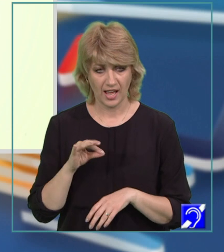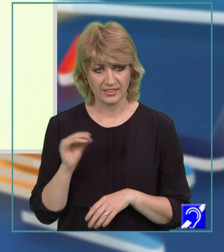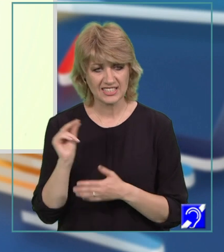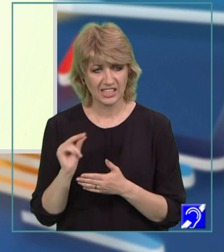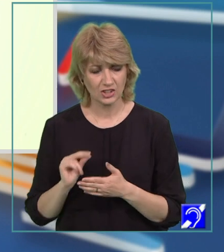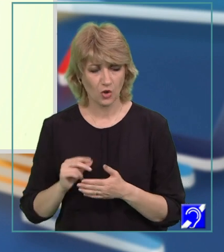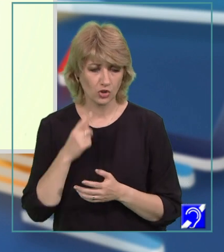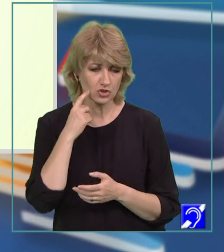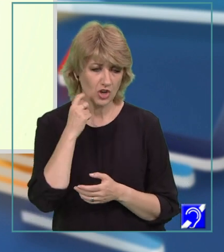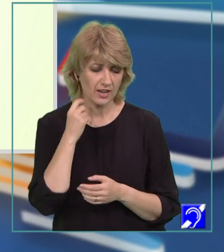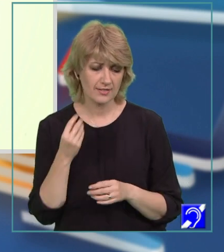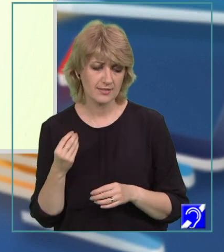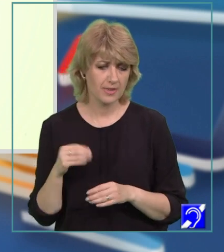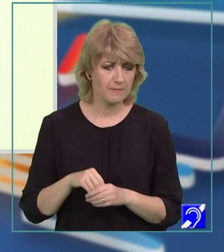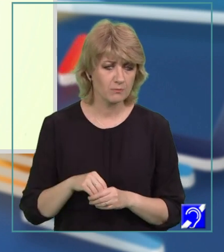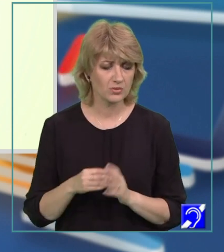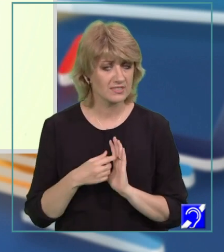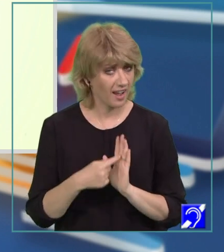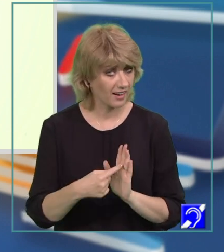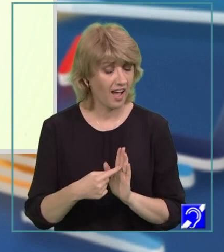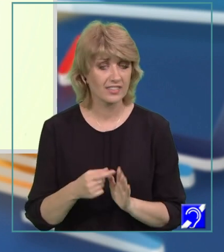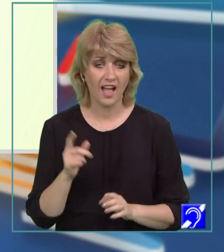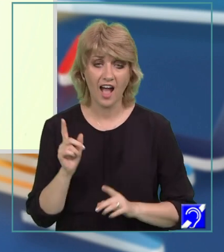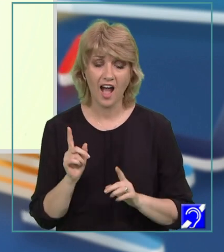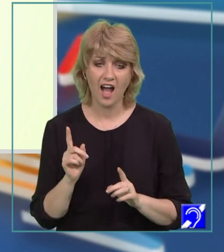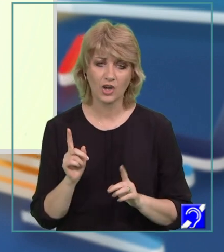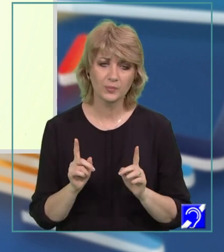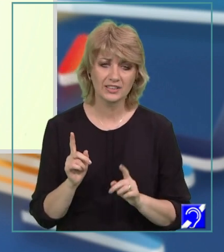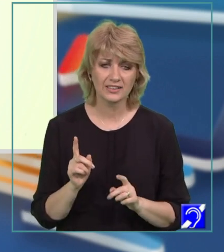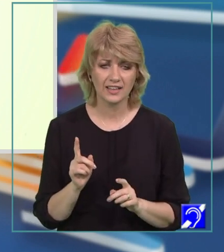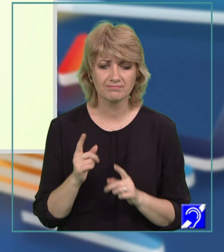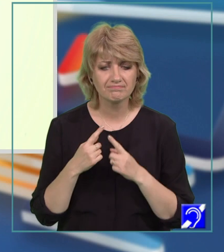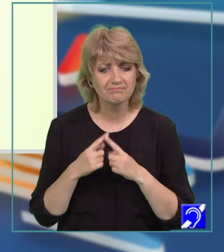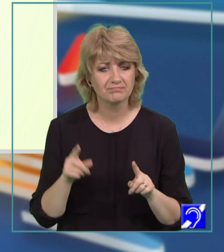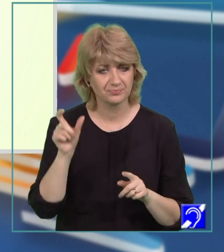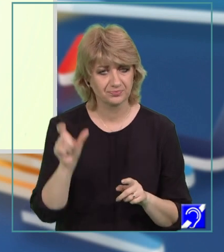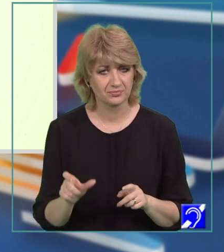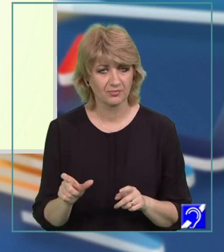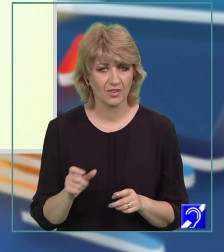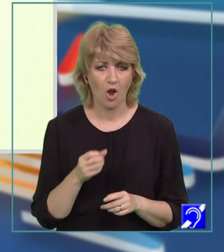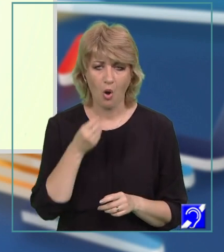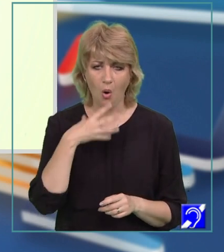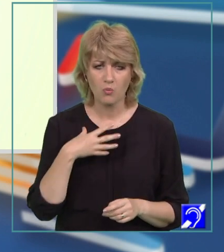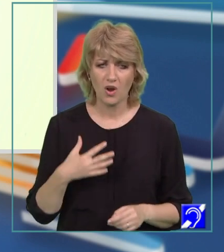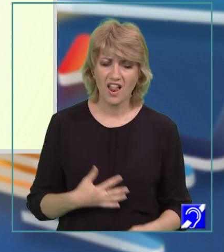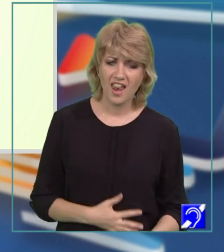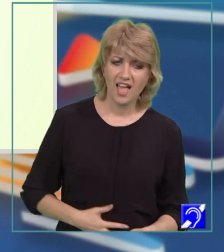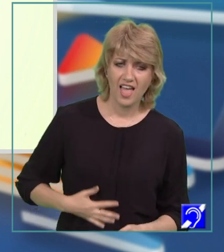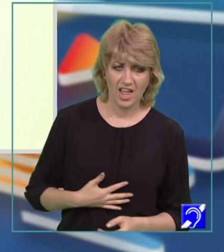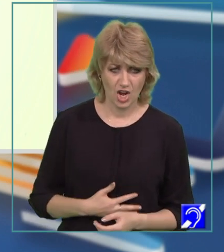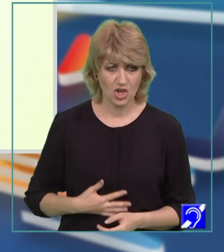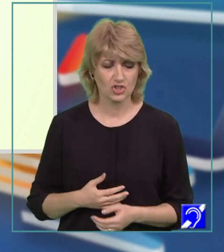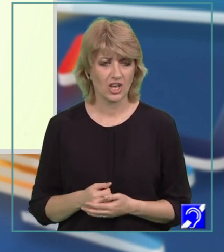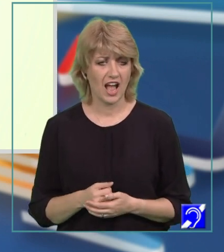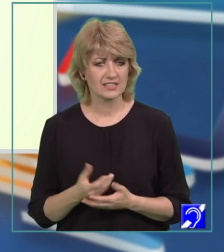impună, să arate anumite tipologii, tipul omului leneș. Evident, nu ca să